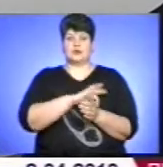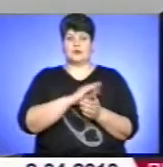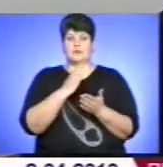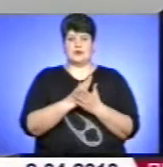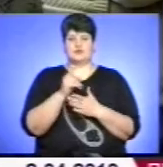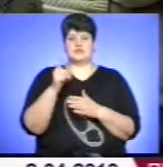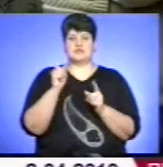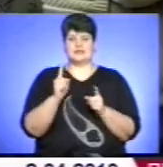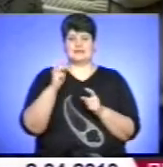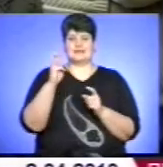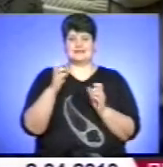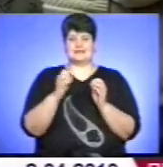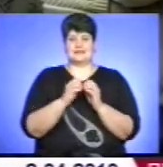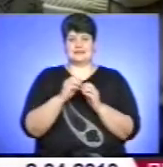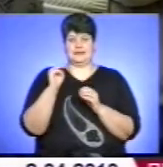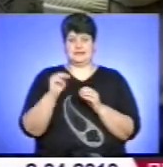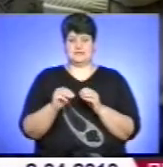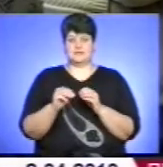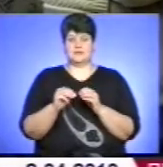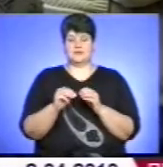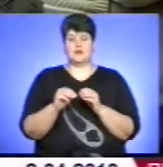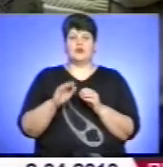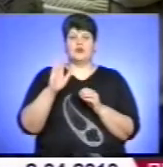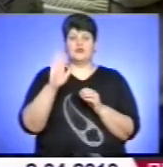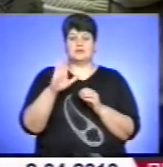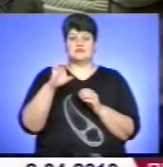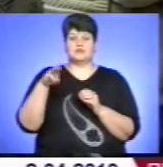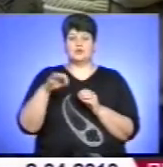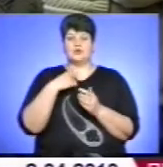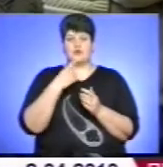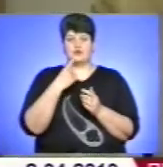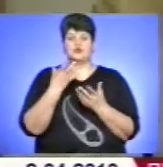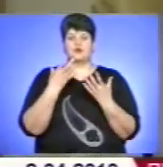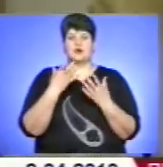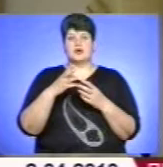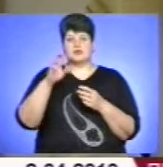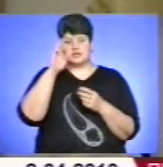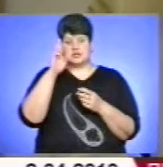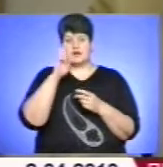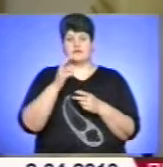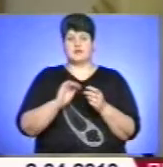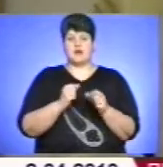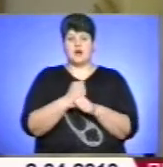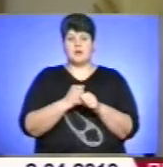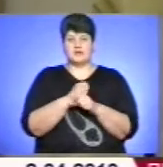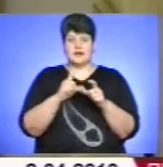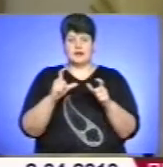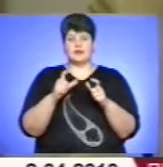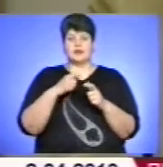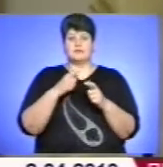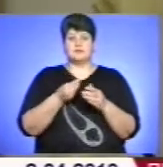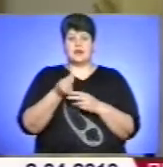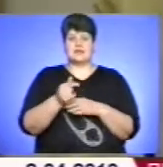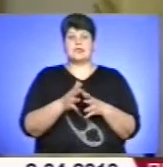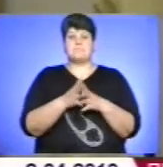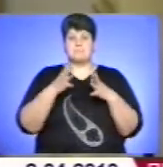310 тисяч. Депутат обласної ради Володимир Стаюра наголосив, що таким чином комунальні аптеки сплачують податку значно більше, ніж приватні.